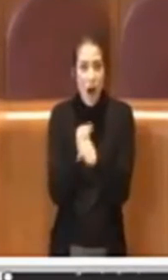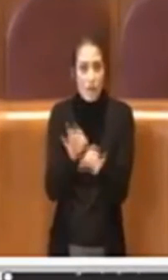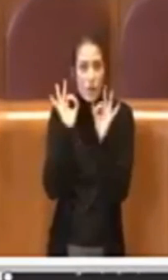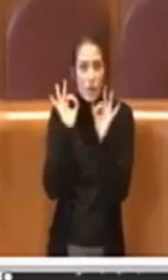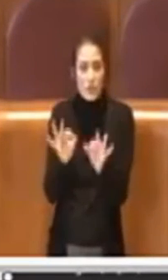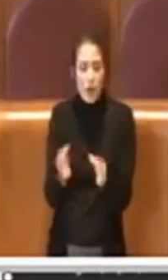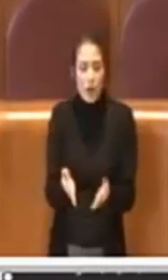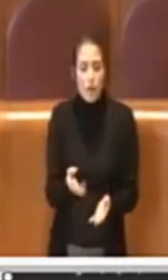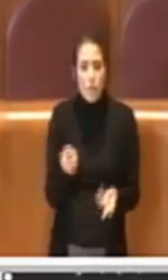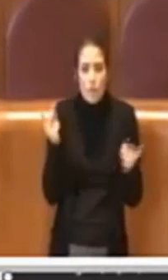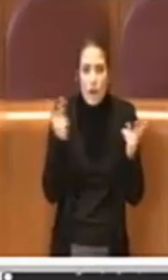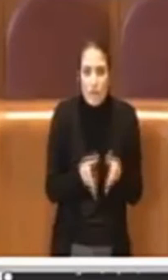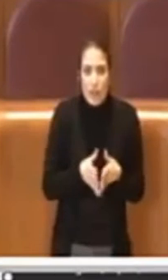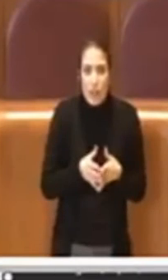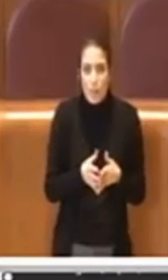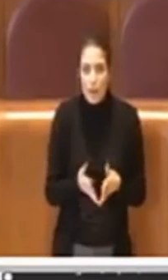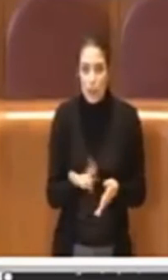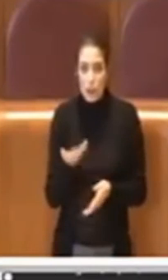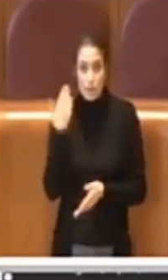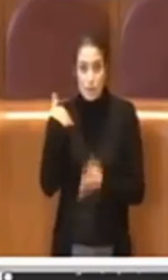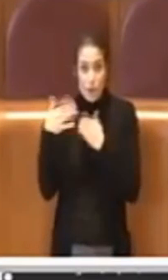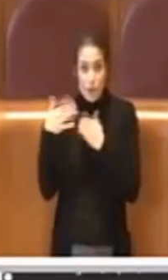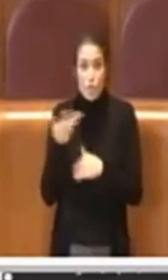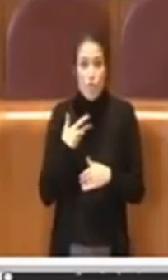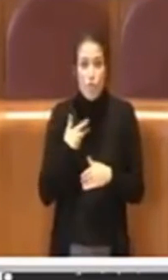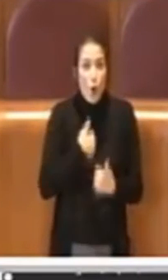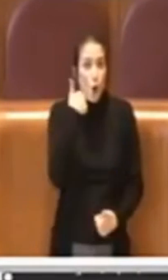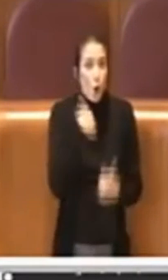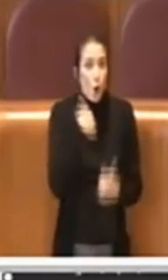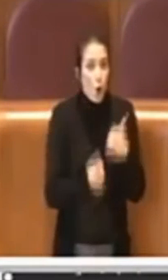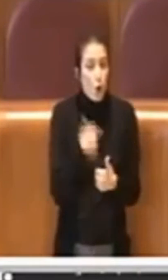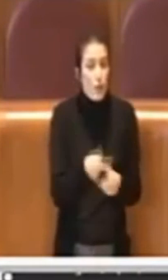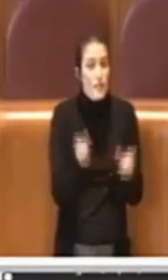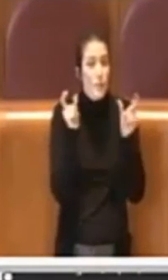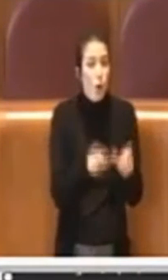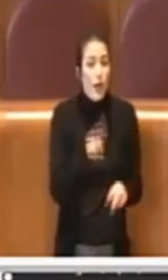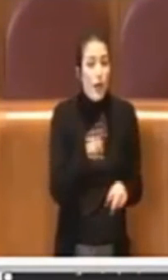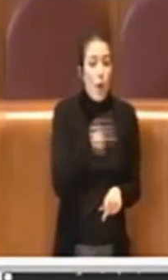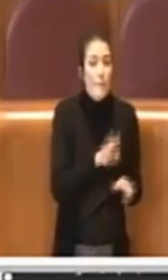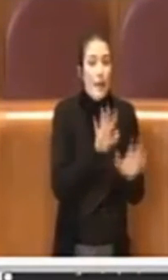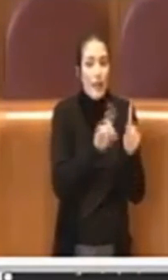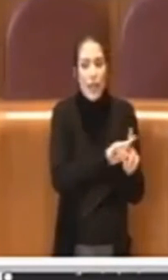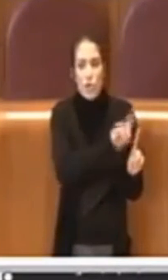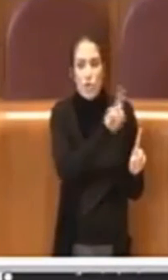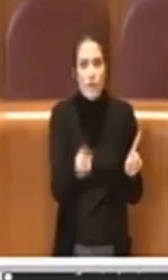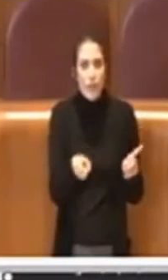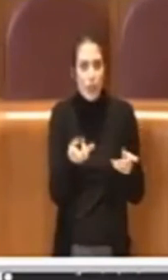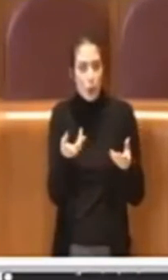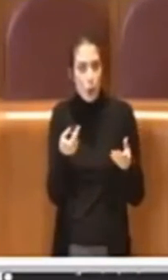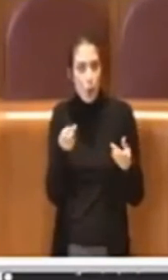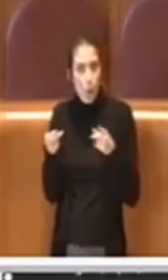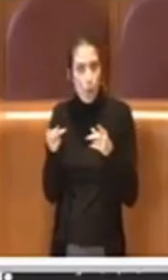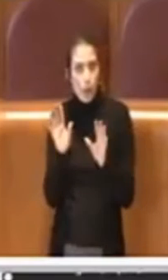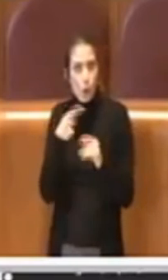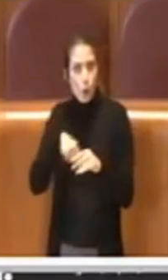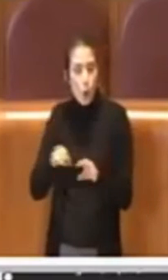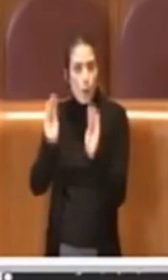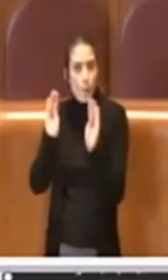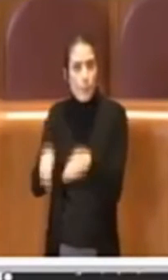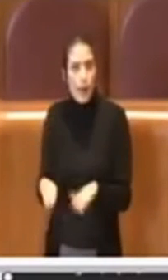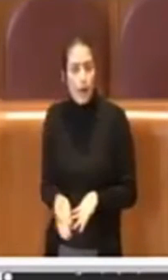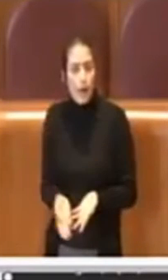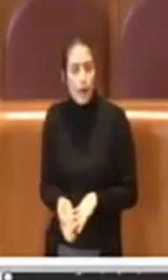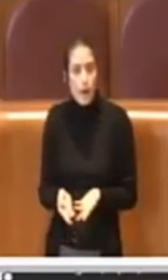veramente noi siamo arrivati che c'erano i concorsi bloccati dal 2010 e non si facevano assunzioni dal 2010, abbiamo